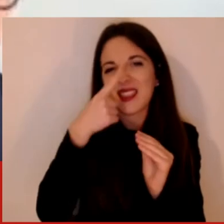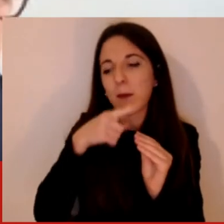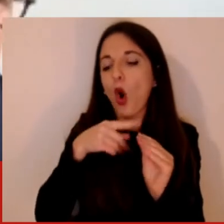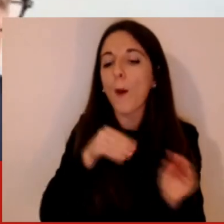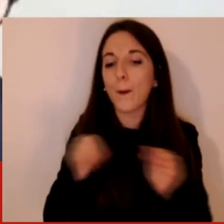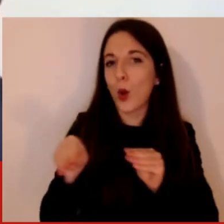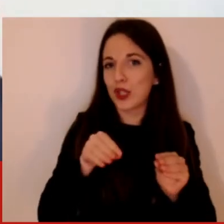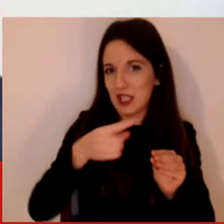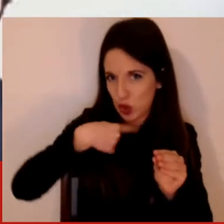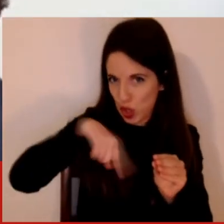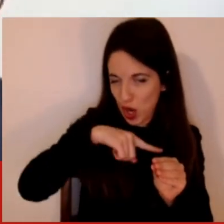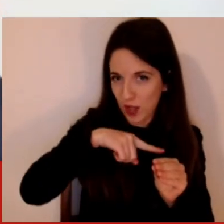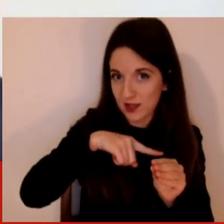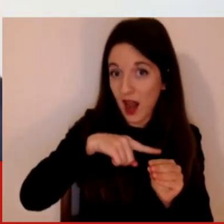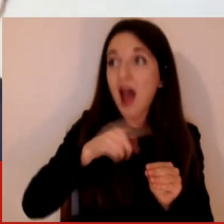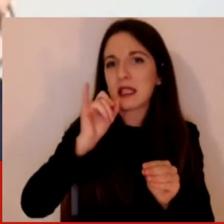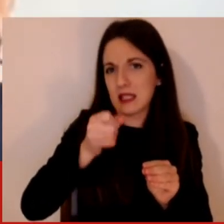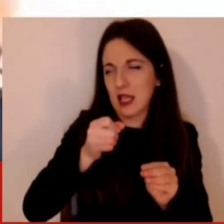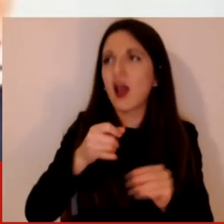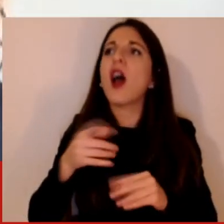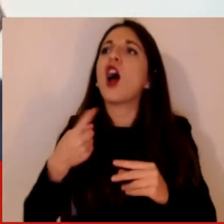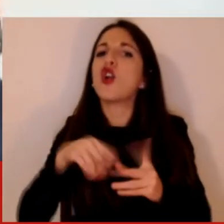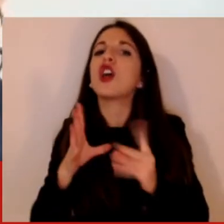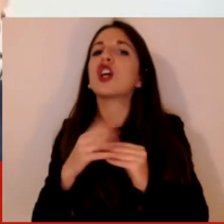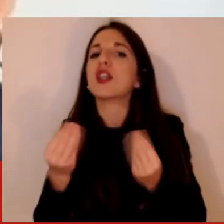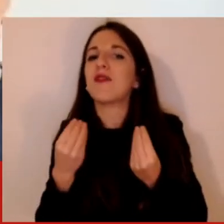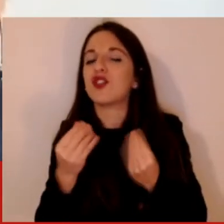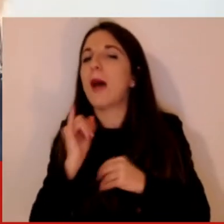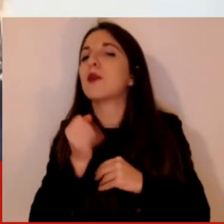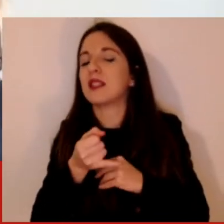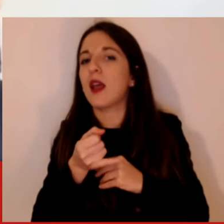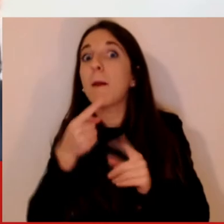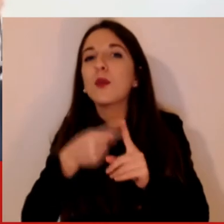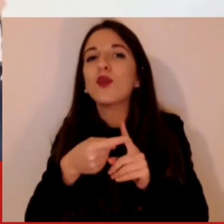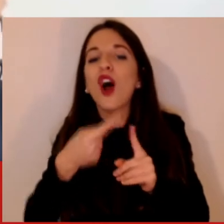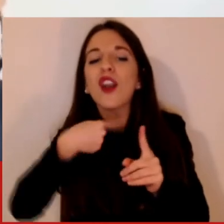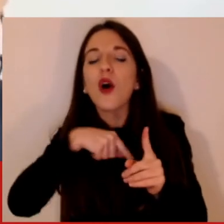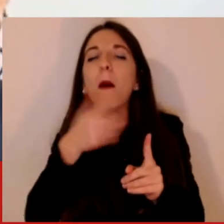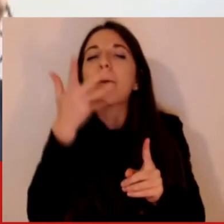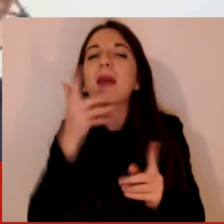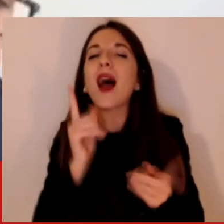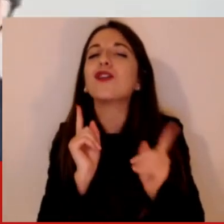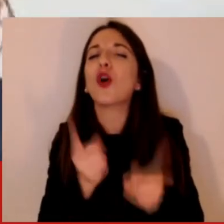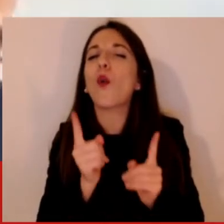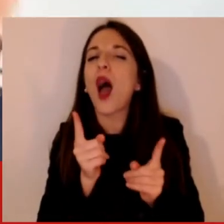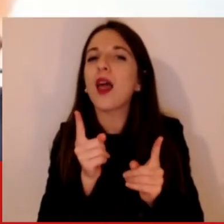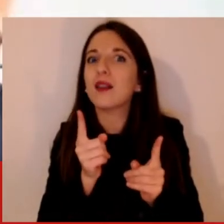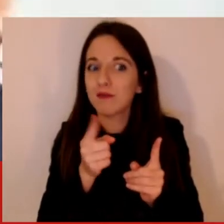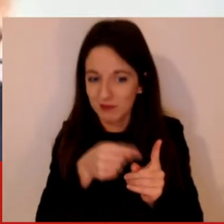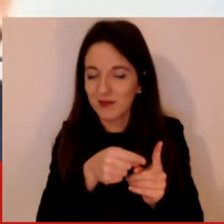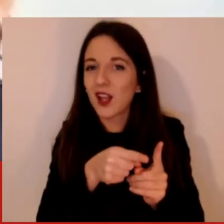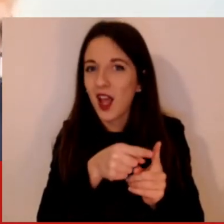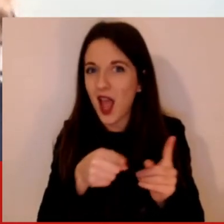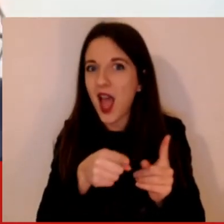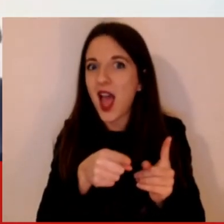su quello che pensiamo, su come pensiamo, su cosa ci piace e questo è una grande rivoluzione che infatti per esempio, vi faccio un piccolo esempio, ha